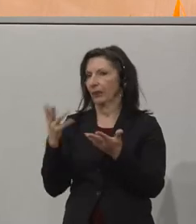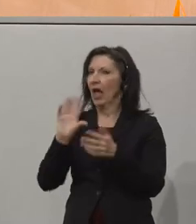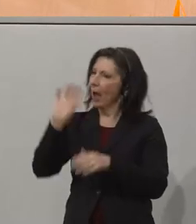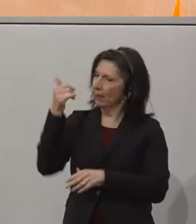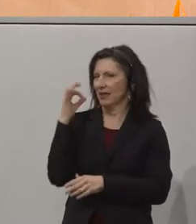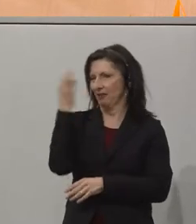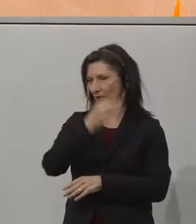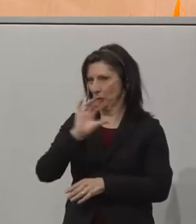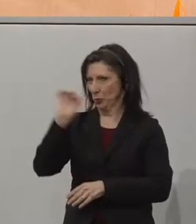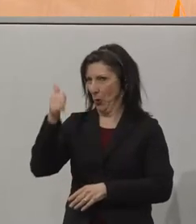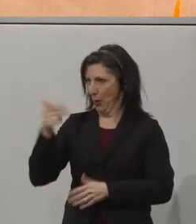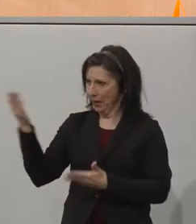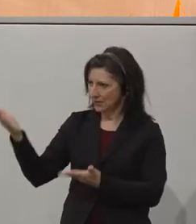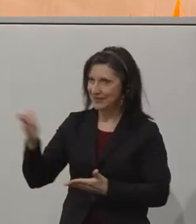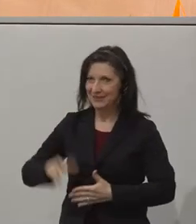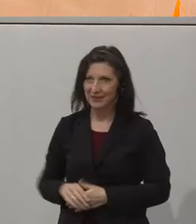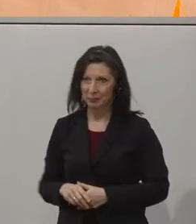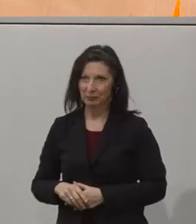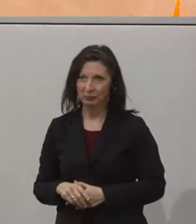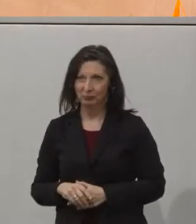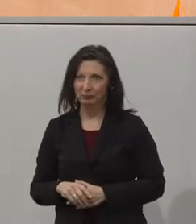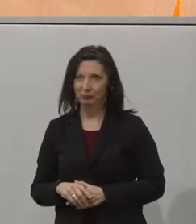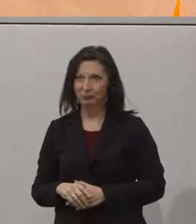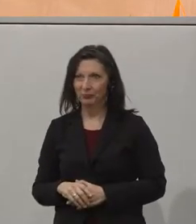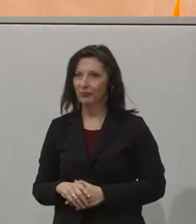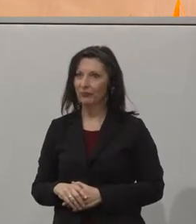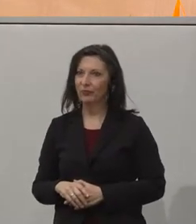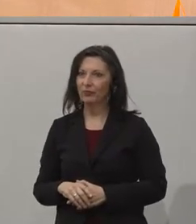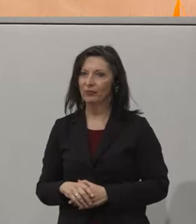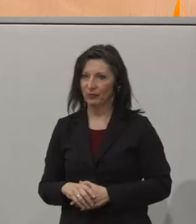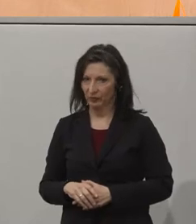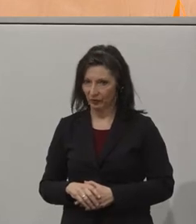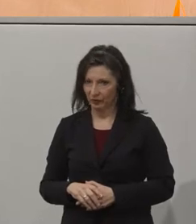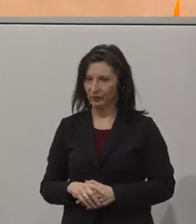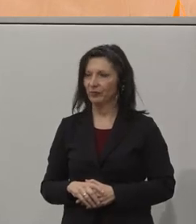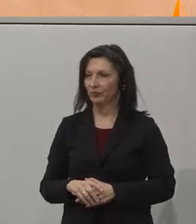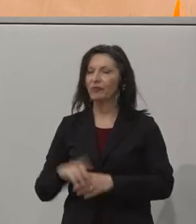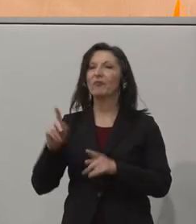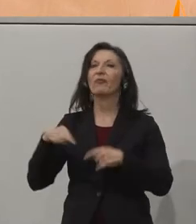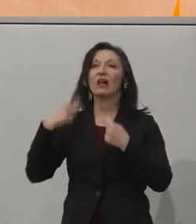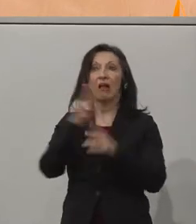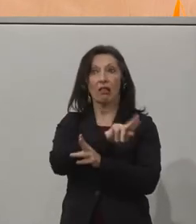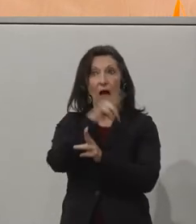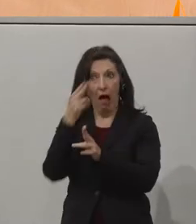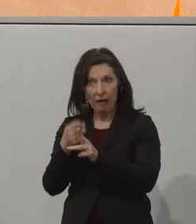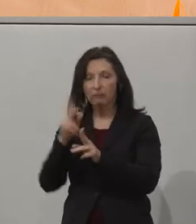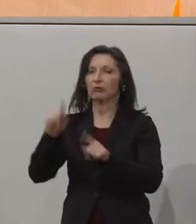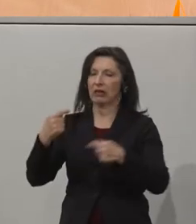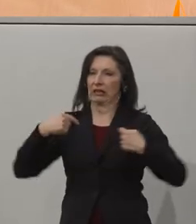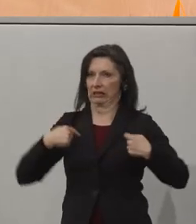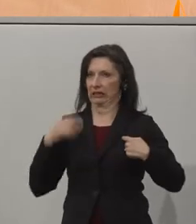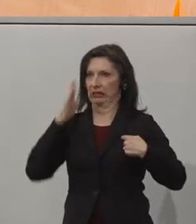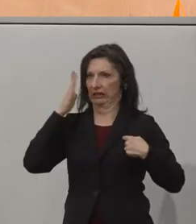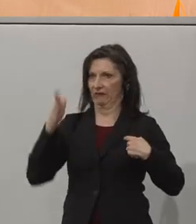Frage, dann mache ich das Pult frei. Wir werden uns auf die Frage eingehen können. Wir werden auf die Frage eingehen können und dann komme ich wieder hierher.